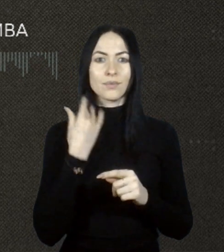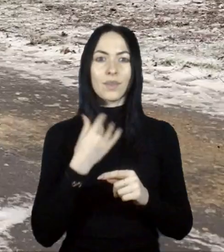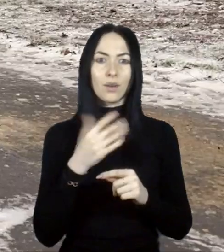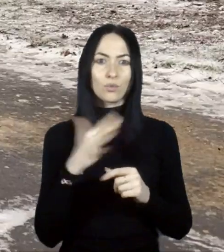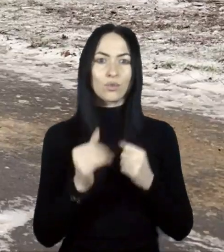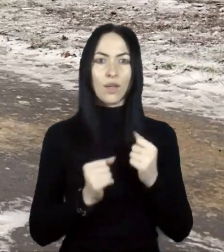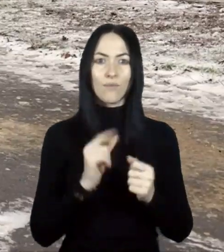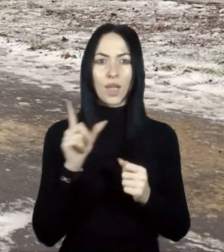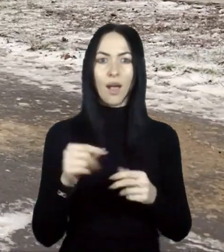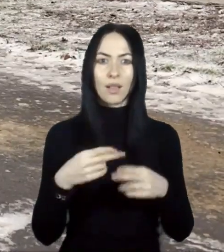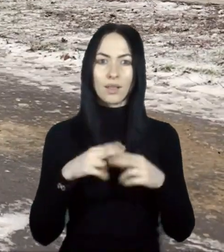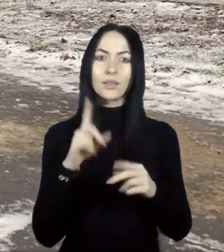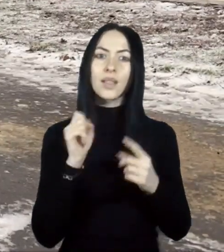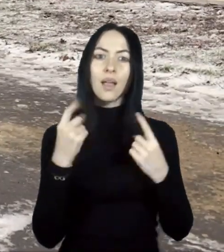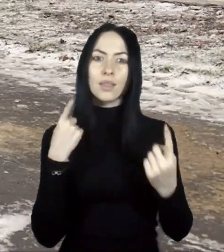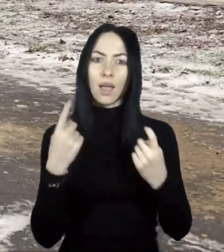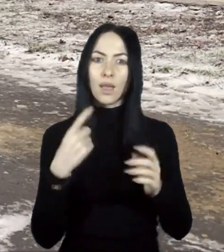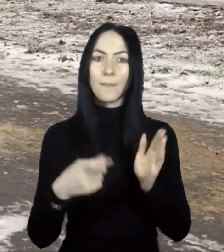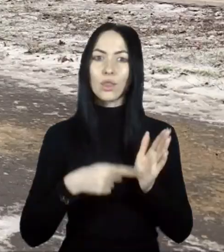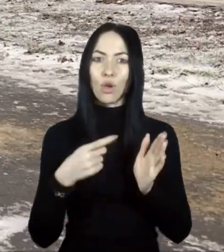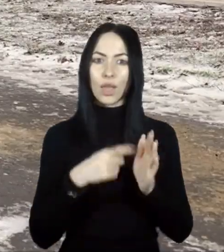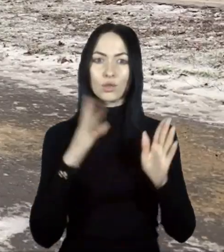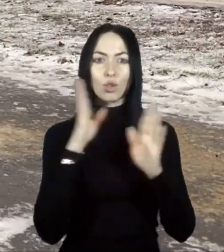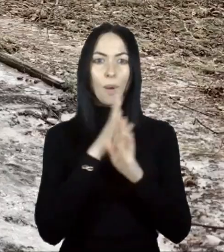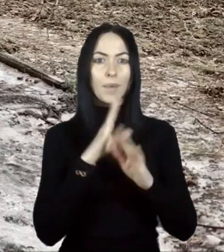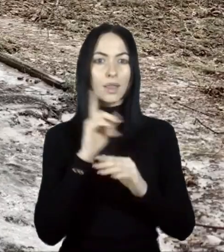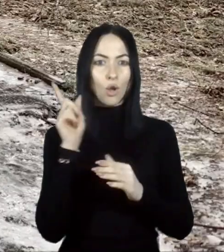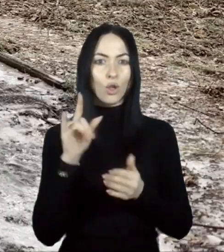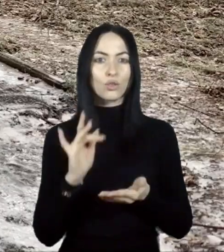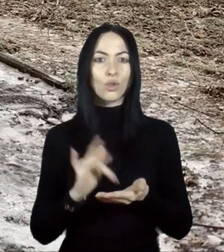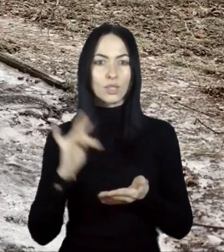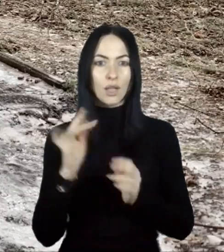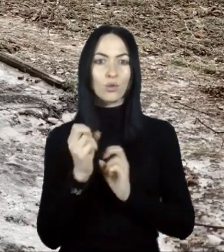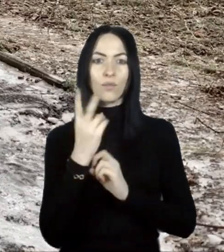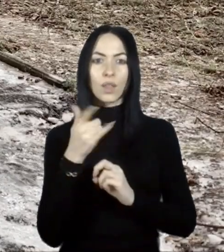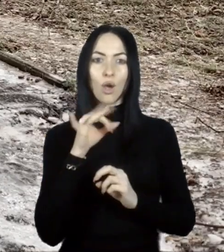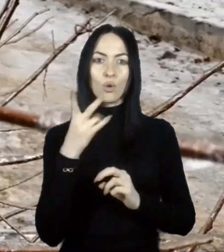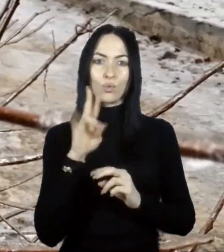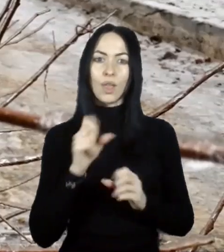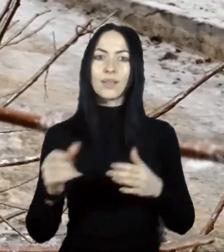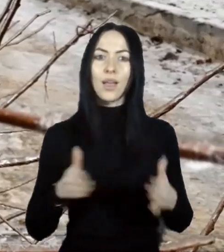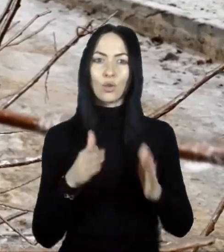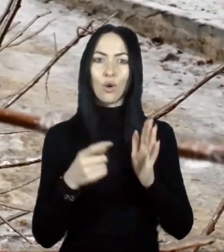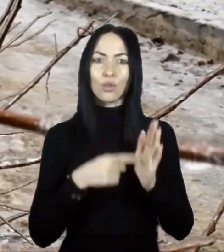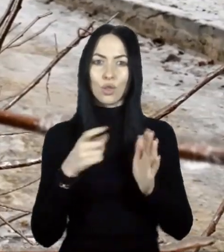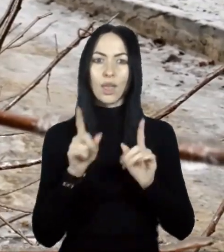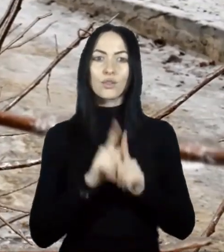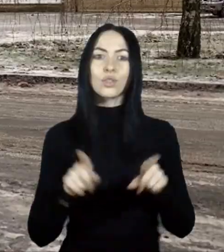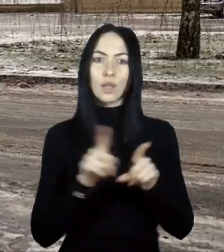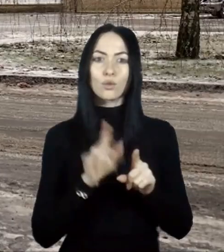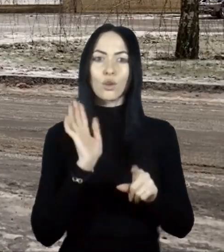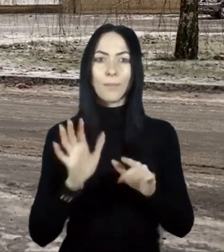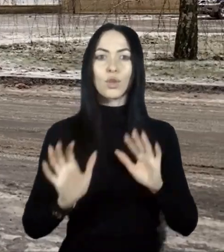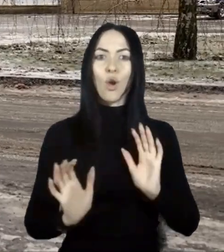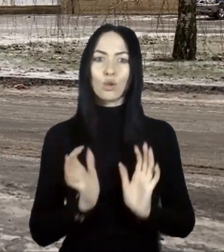до техніки. За даними Донецького гідрометеорологічного центру, 12 грудня на дорогах Донеччини також буде ожеледиця.